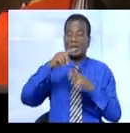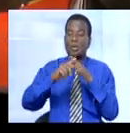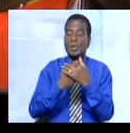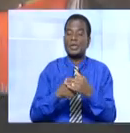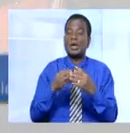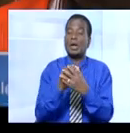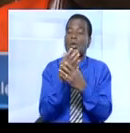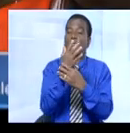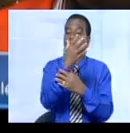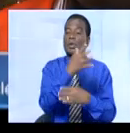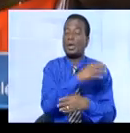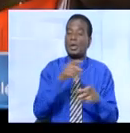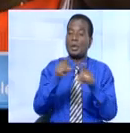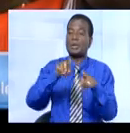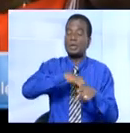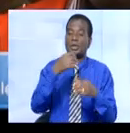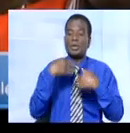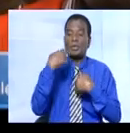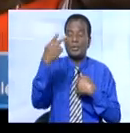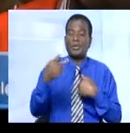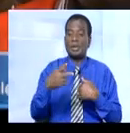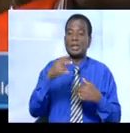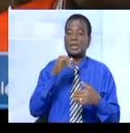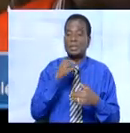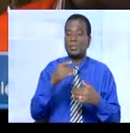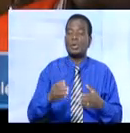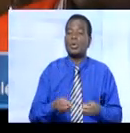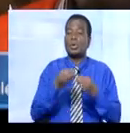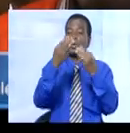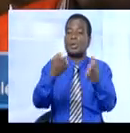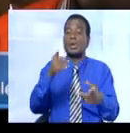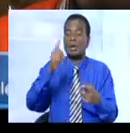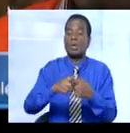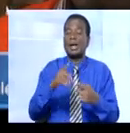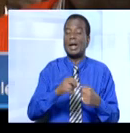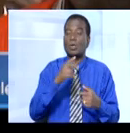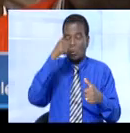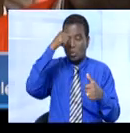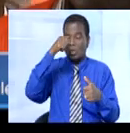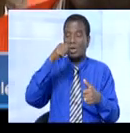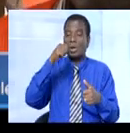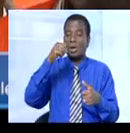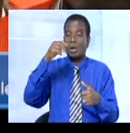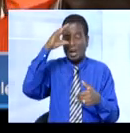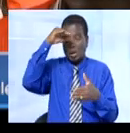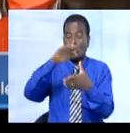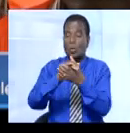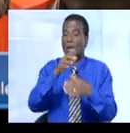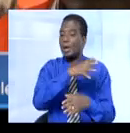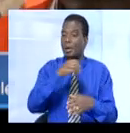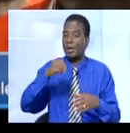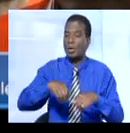qui est né. Ce que j'ai vu, véritablement, ça m'incite à l'optimisme quant à la poursuite